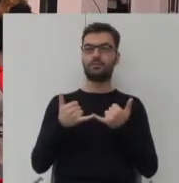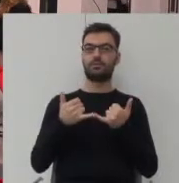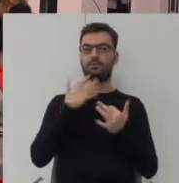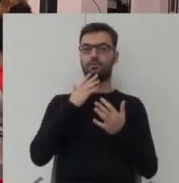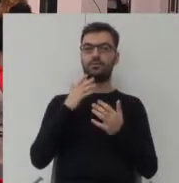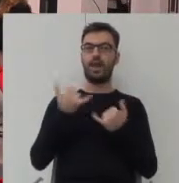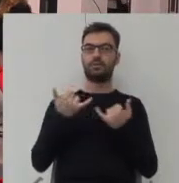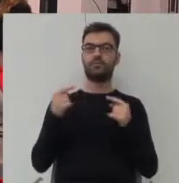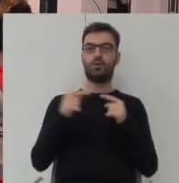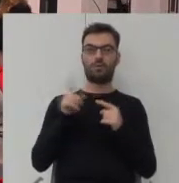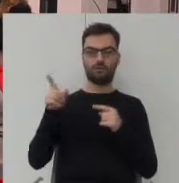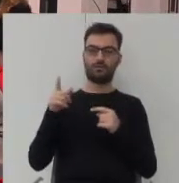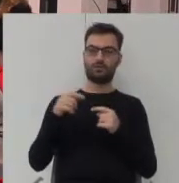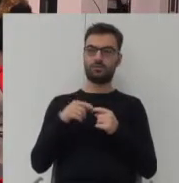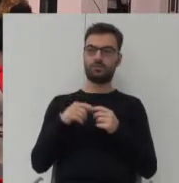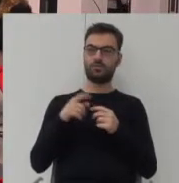ich,